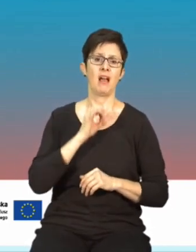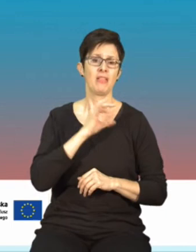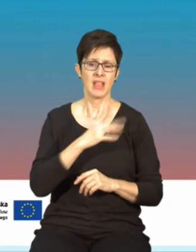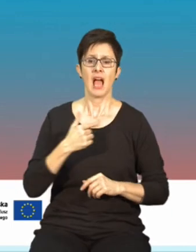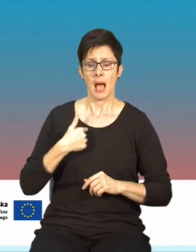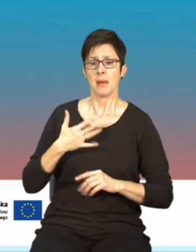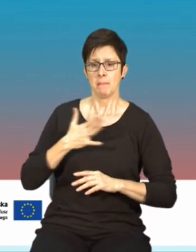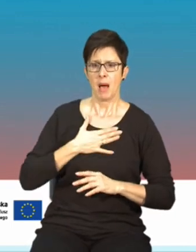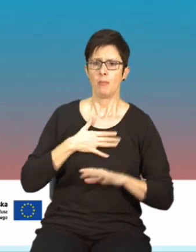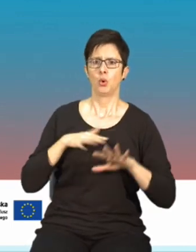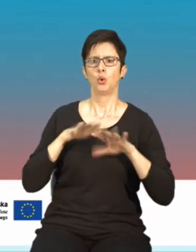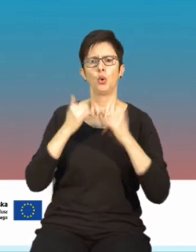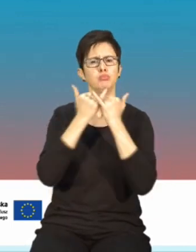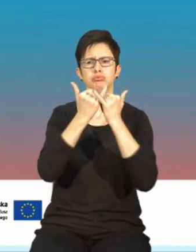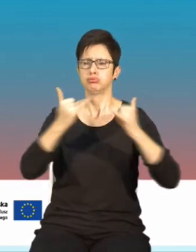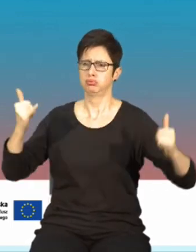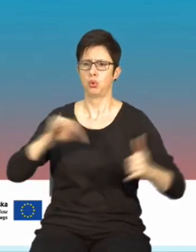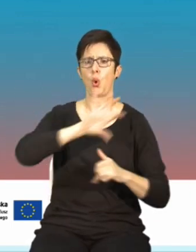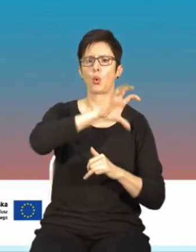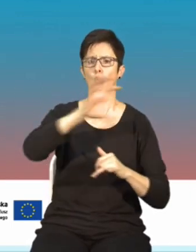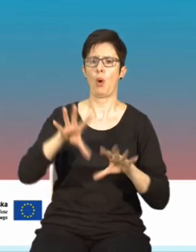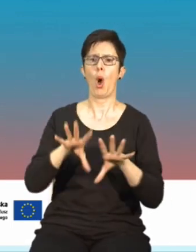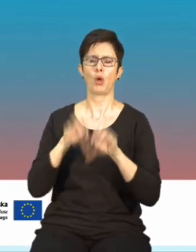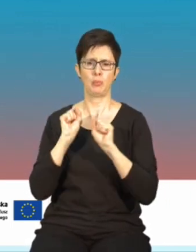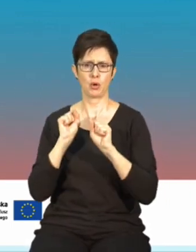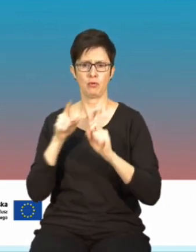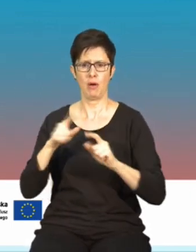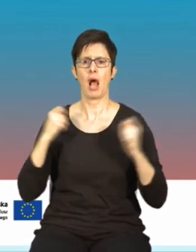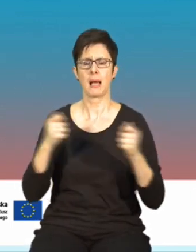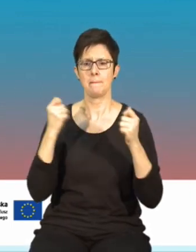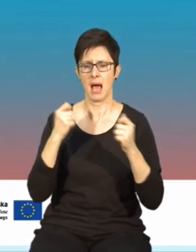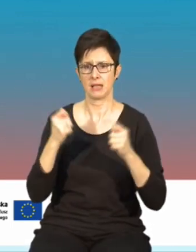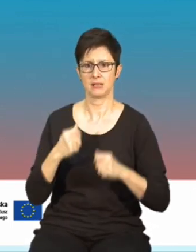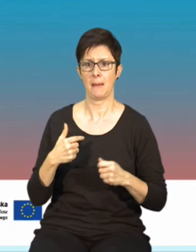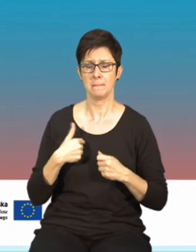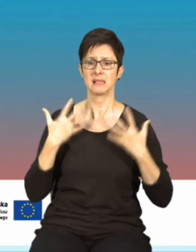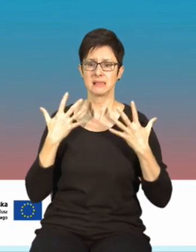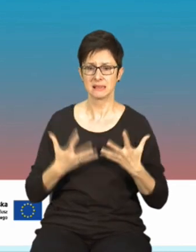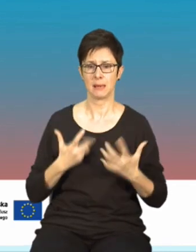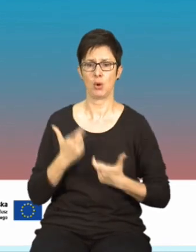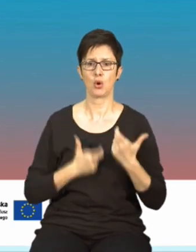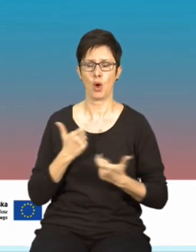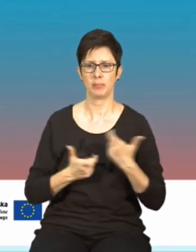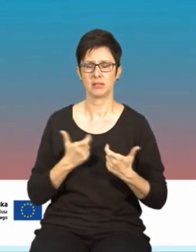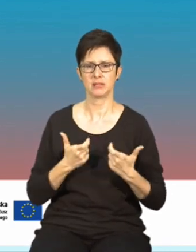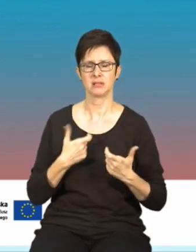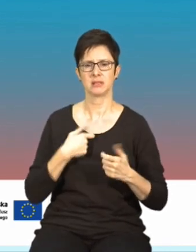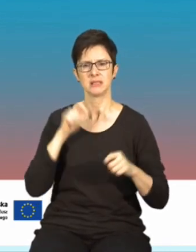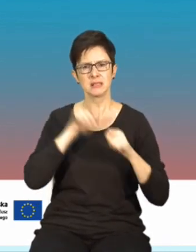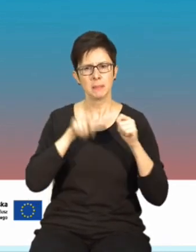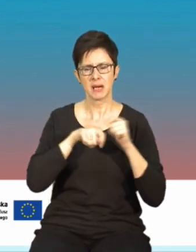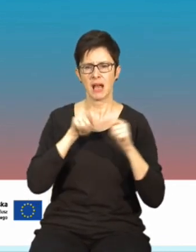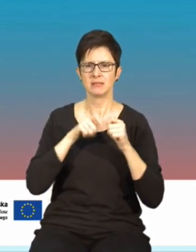odbiorców kampanii. Chcielibyśmy w ramach naszych działań zmodyfikować,